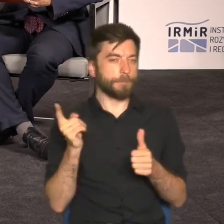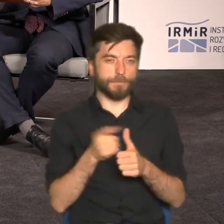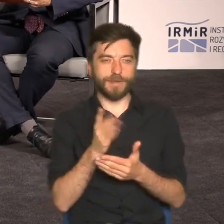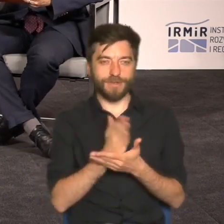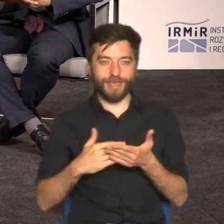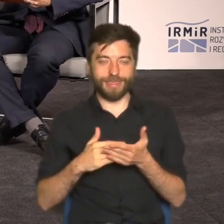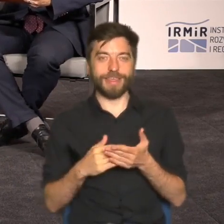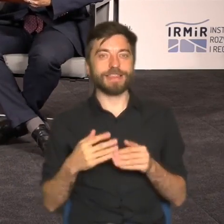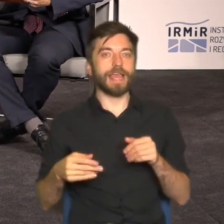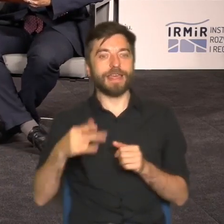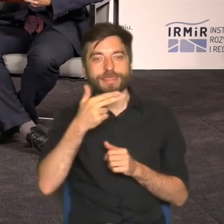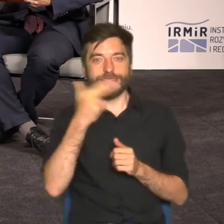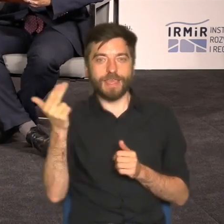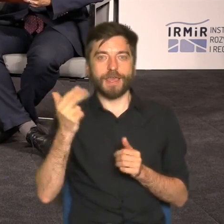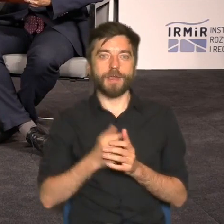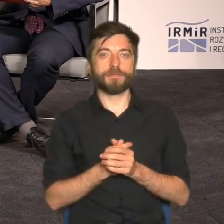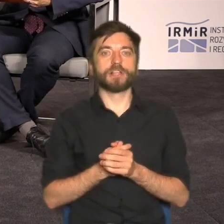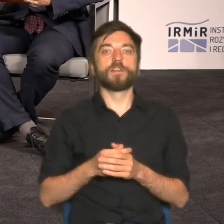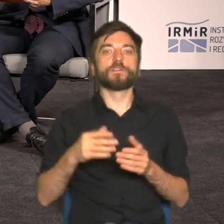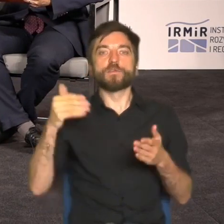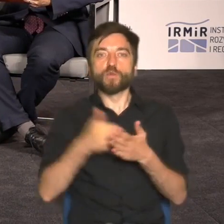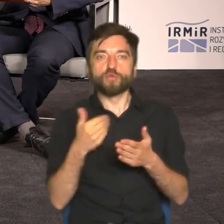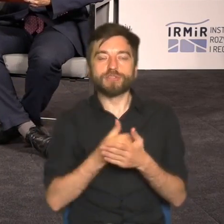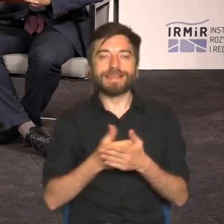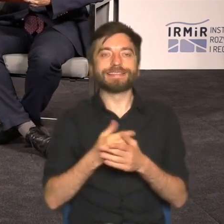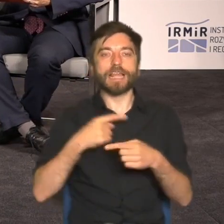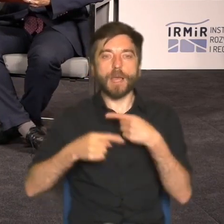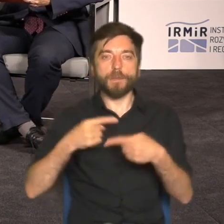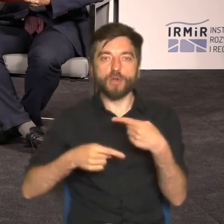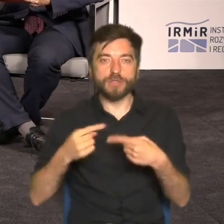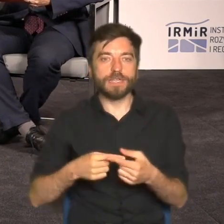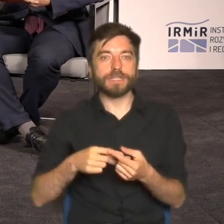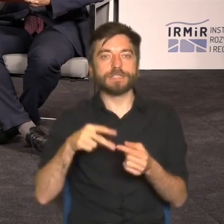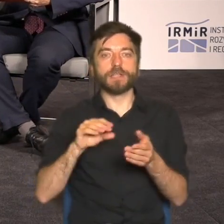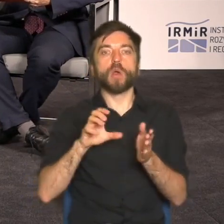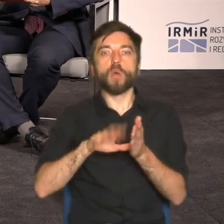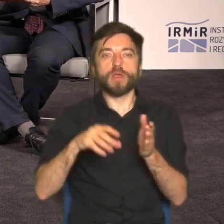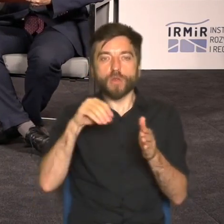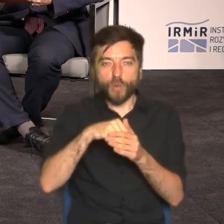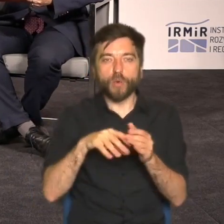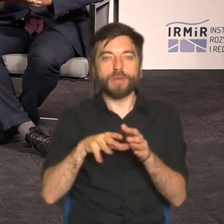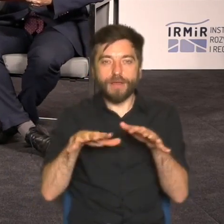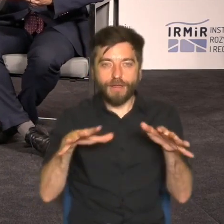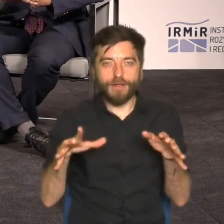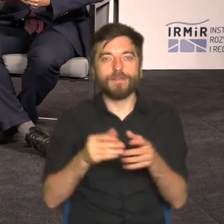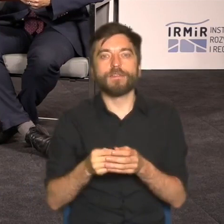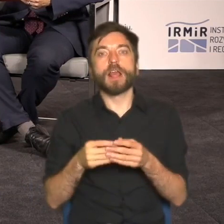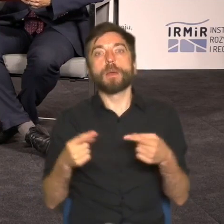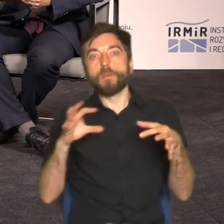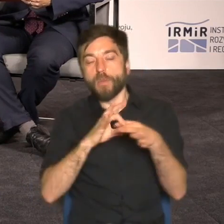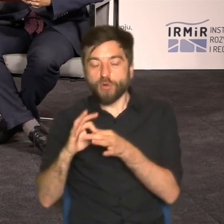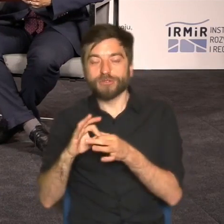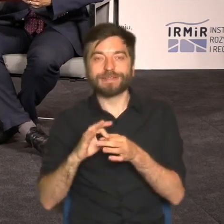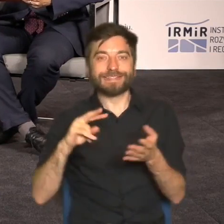sesja pod tytułem współczesne procesy urbanizacji oraz rozwoju przestrzennego w Polsce w świetle uwarunkowań planistycznych. W tej sesji będziemy